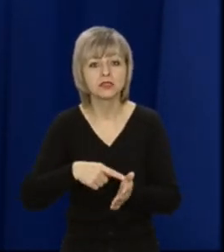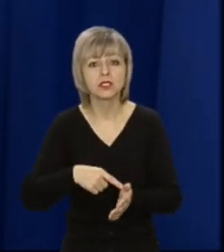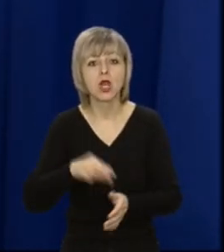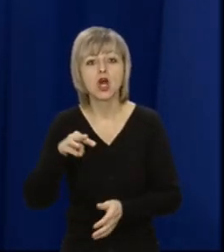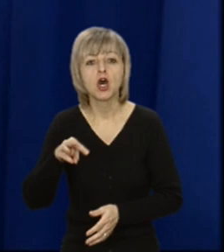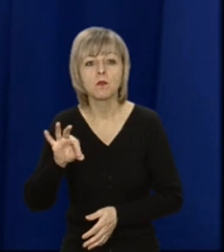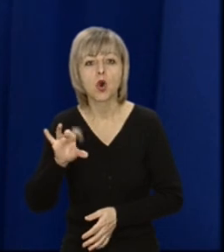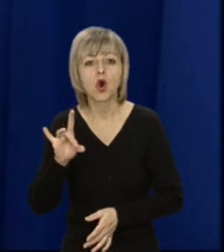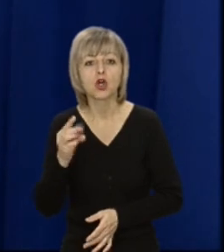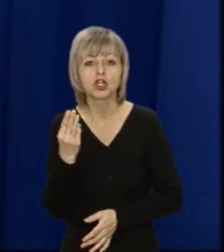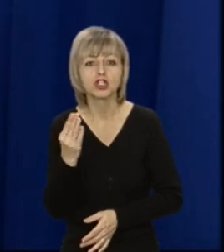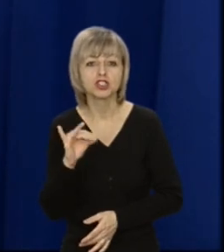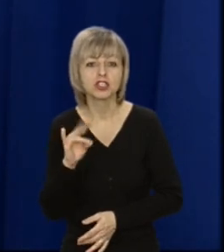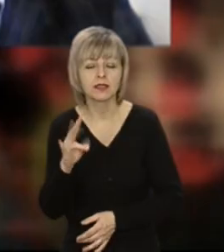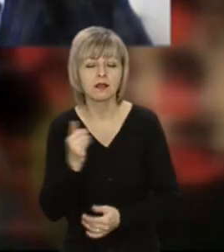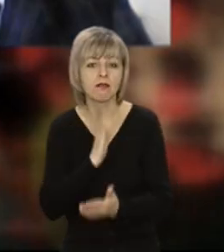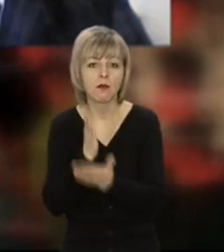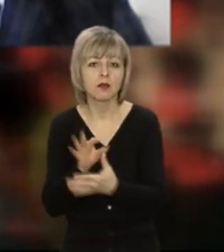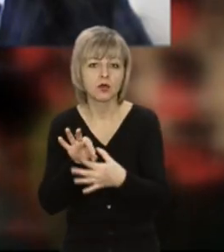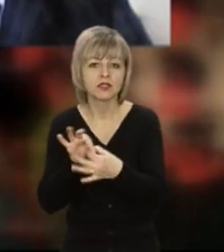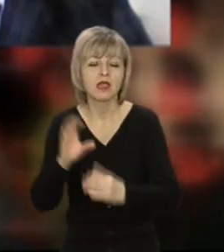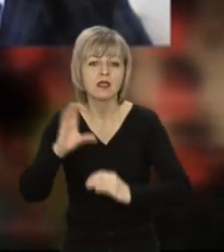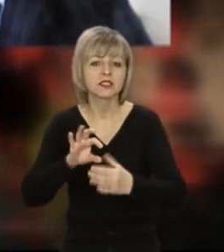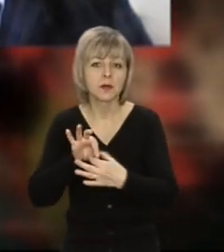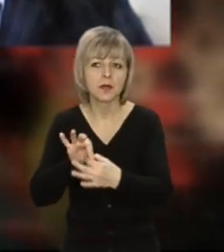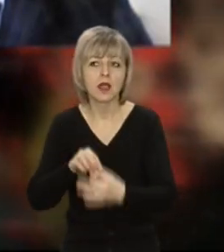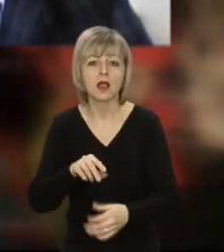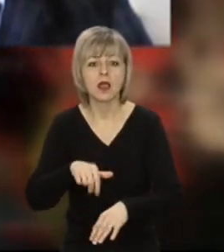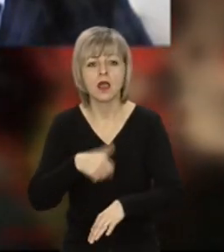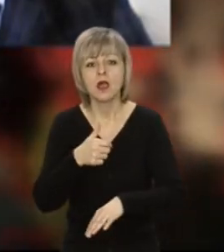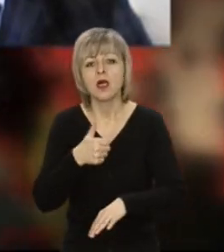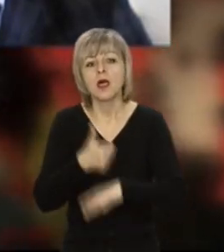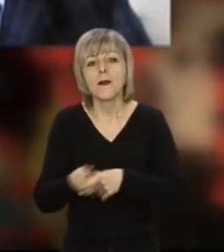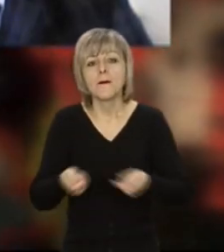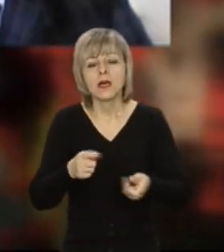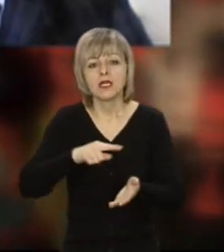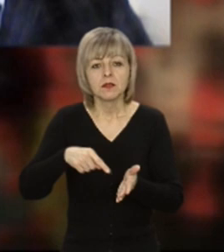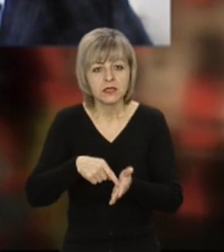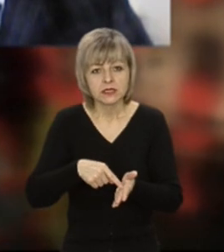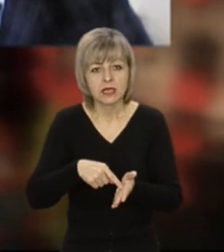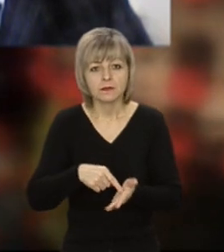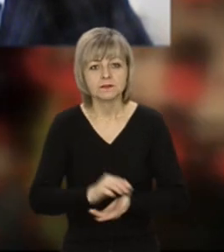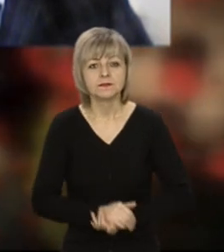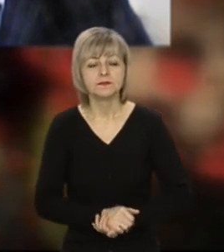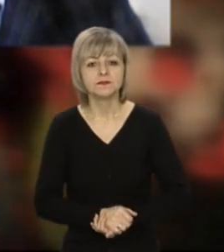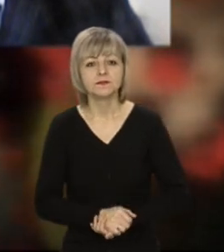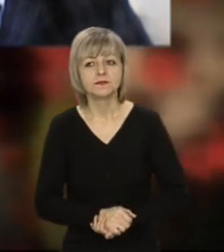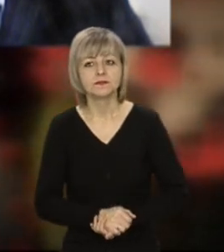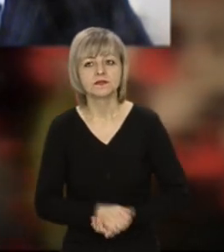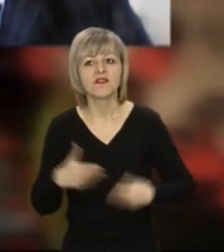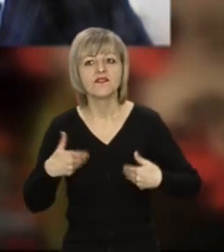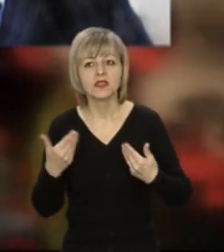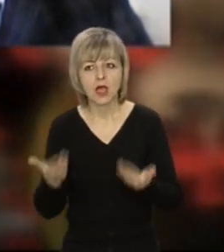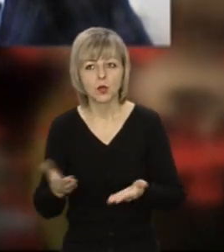Моршин. І зараз нами на прямому зв'язку, на скайп-зв'язку, мер міста Моршина Руслан Ільницький. Пане Руслане,